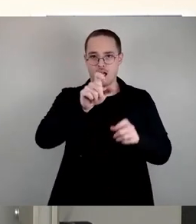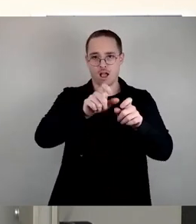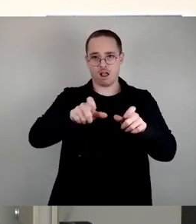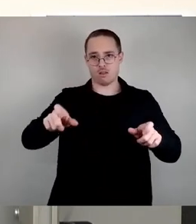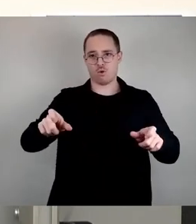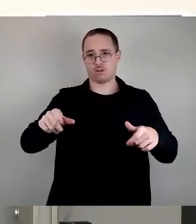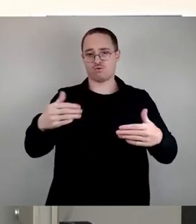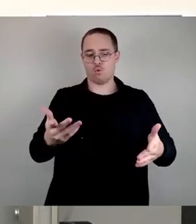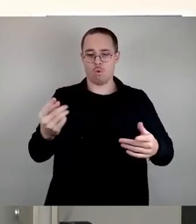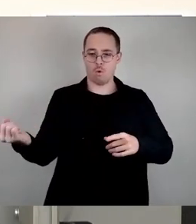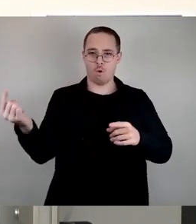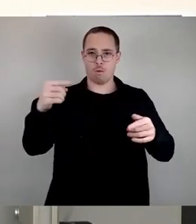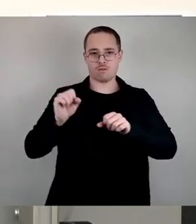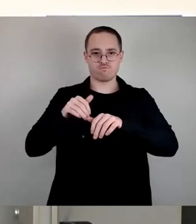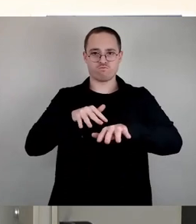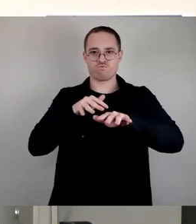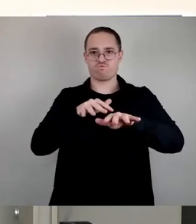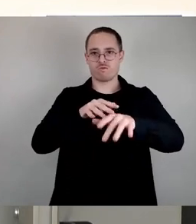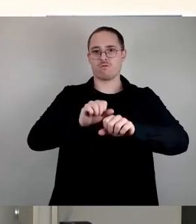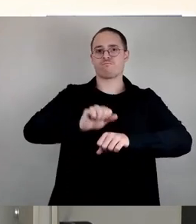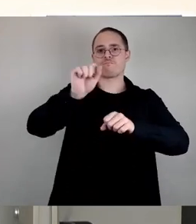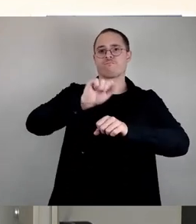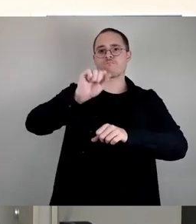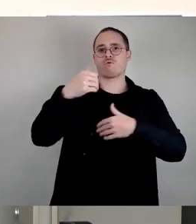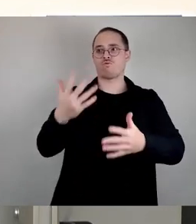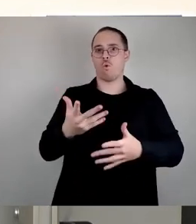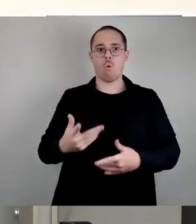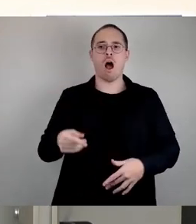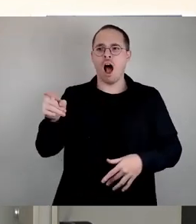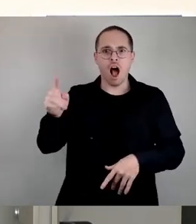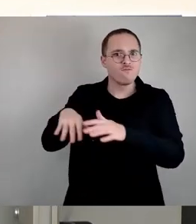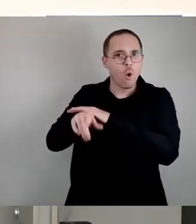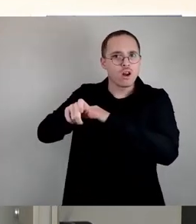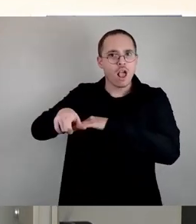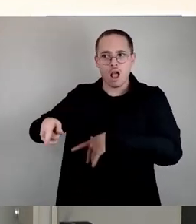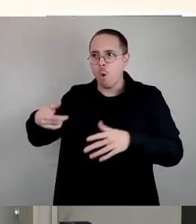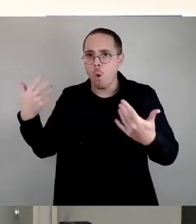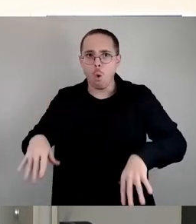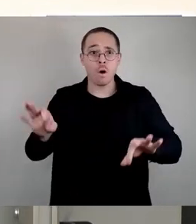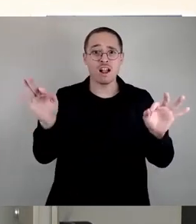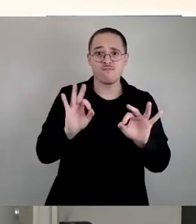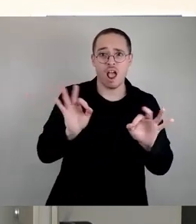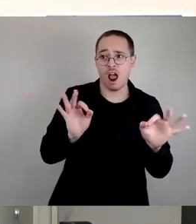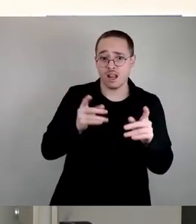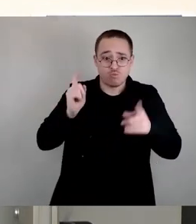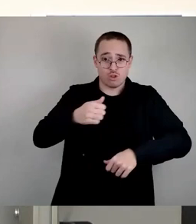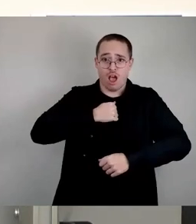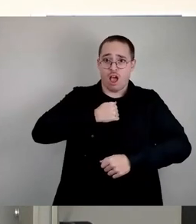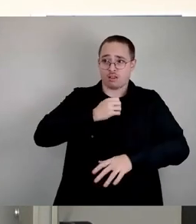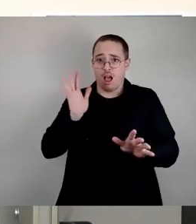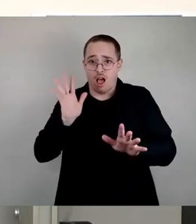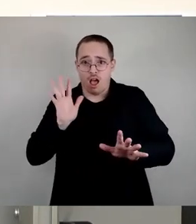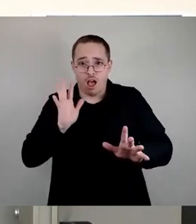geschürt hat vor diesen Flüchtlingen, vor Menschen, die kommen. Und wo die Polizei uns immer wieder